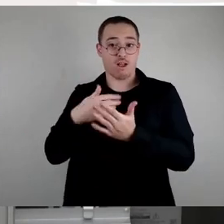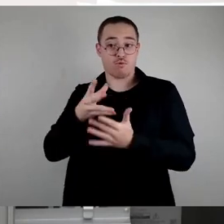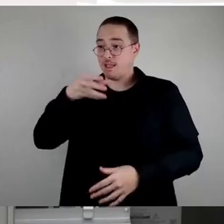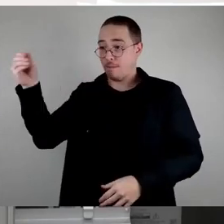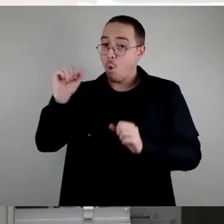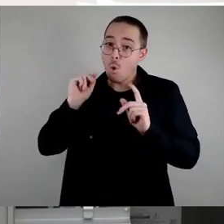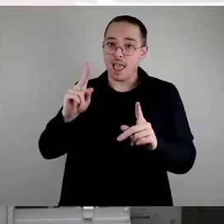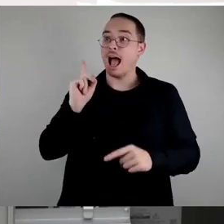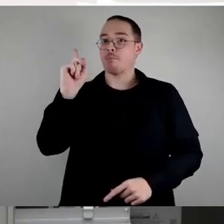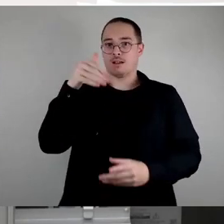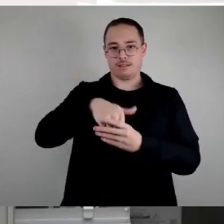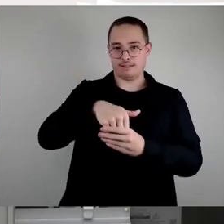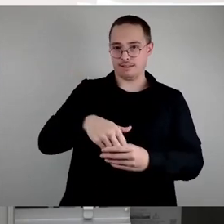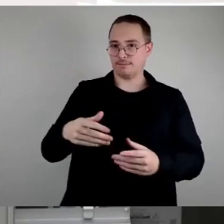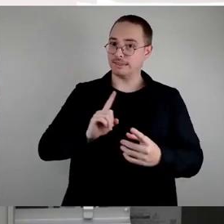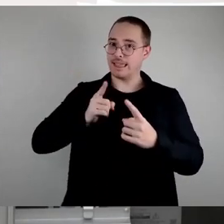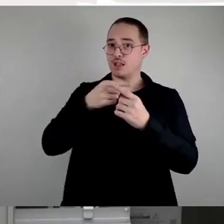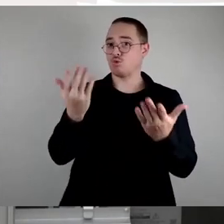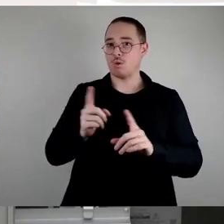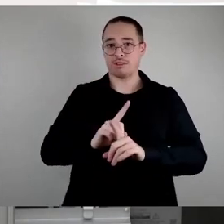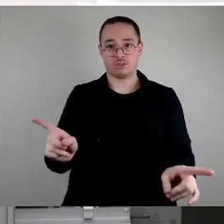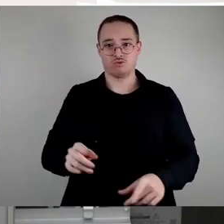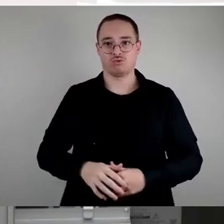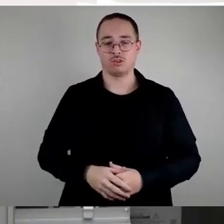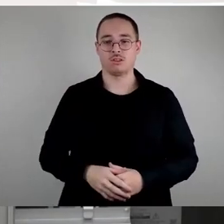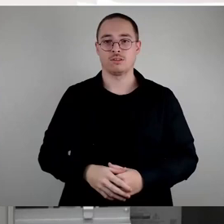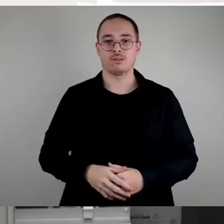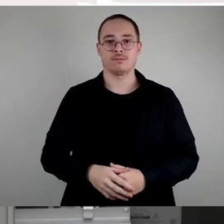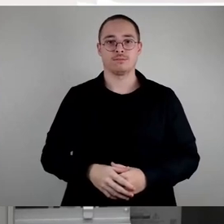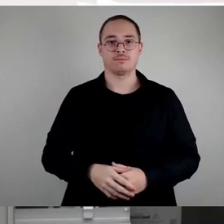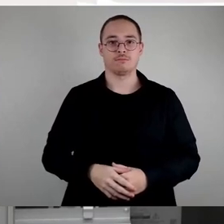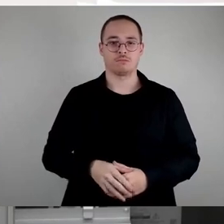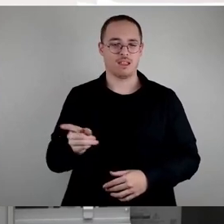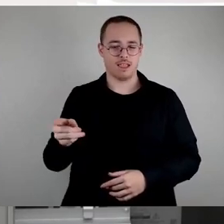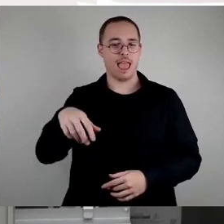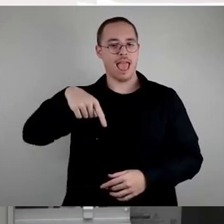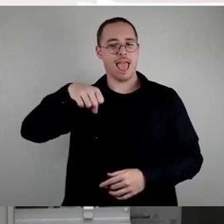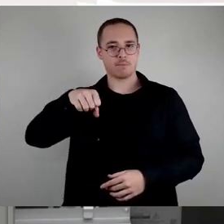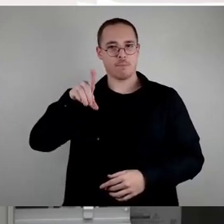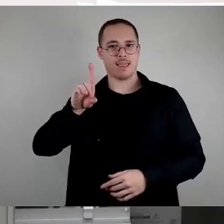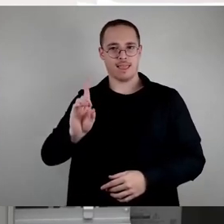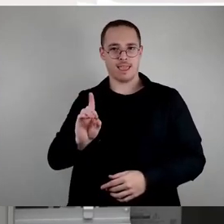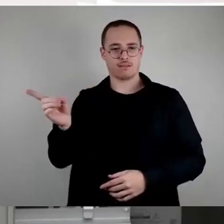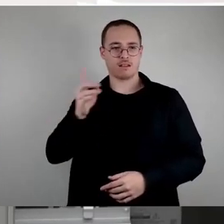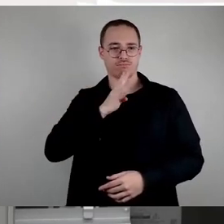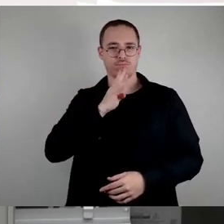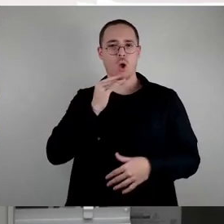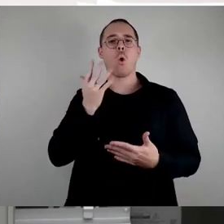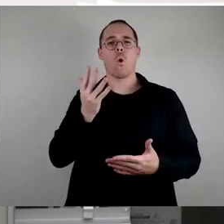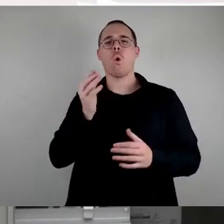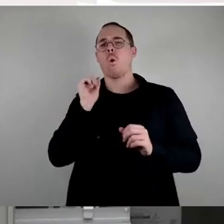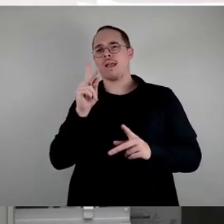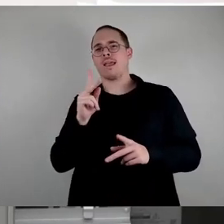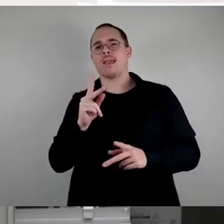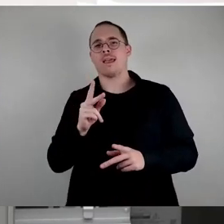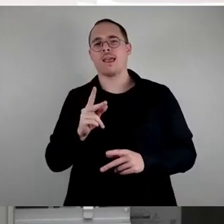Die Rede, die jetzt die SPD gehalten hat, Vincent war es genau, ja, die klang jetzt anders als der Antrag.